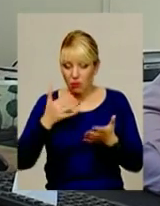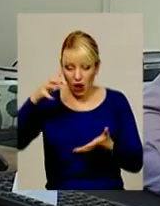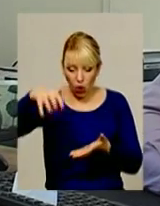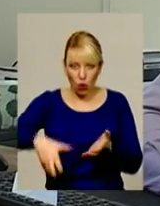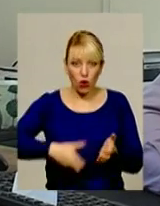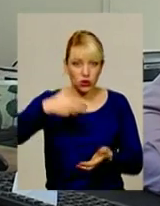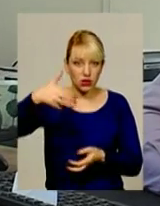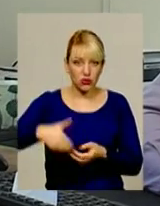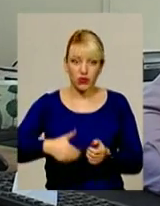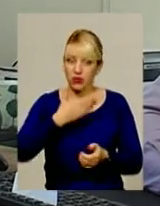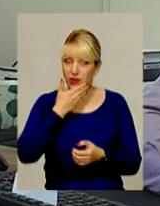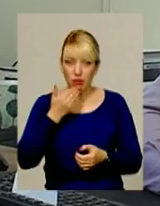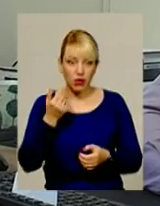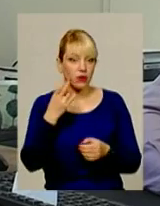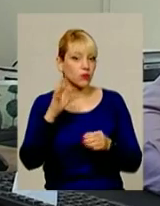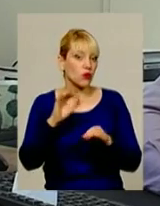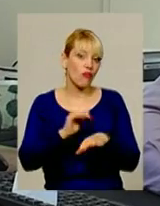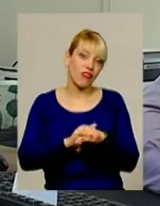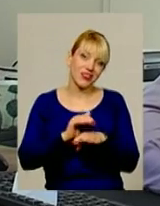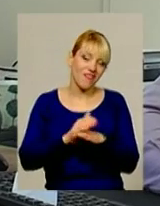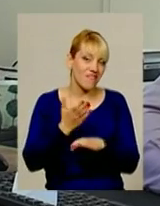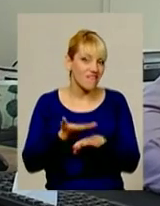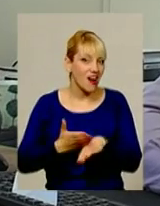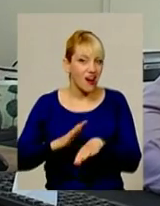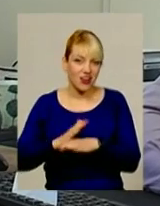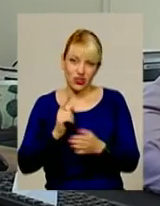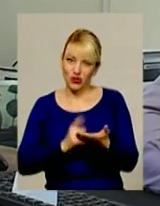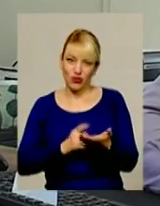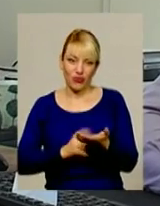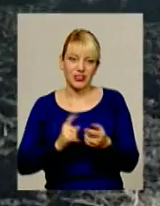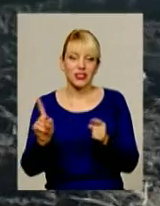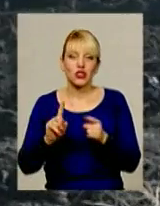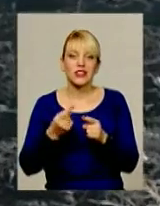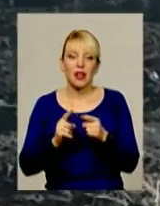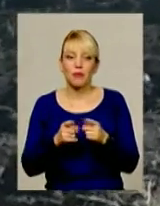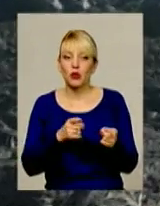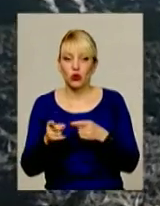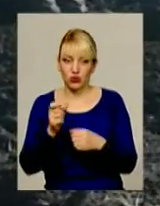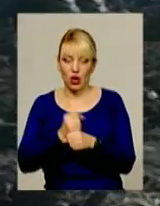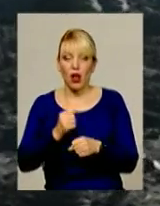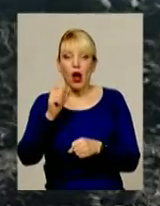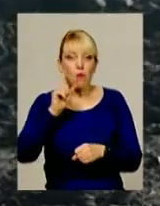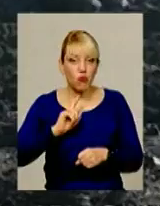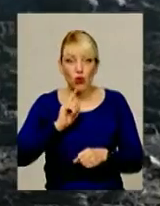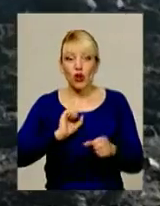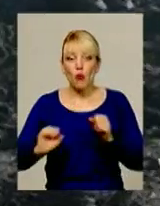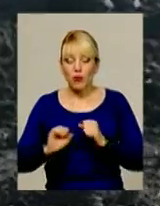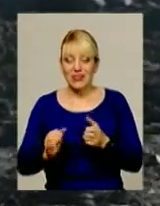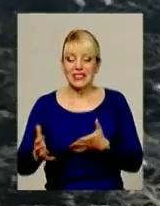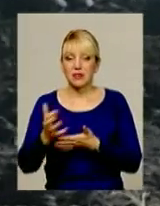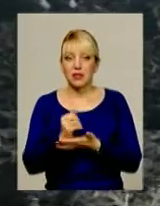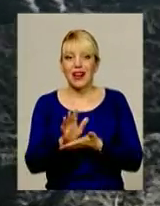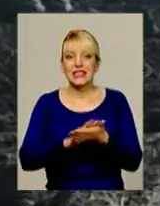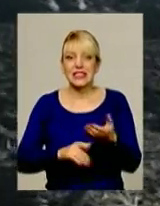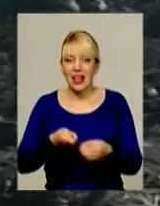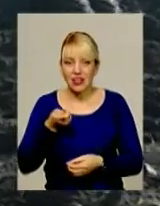котловану, то фактично важко довести, що це підготовчі роботи. Та доки управлінці збирають заяви та перевірки, люди,